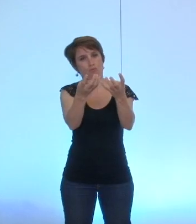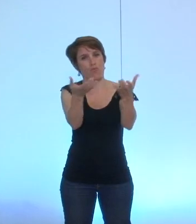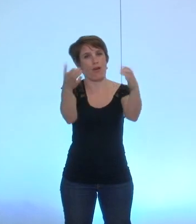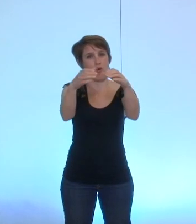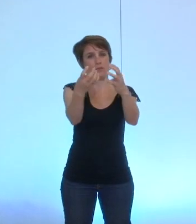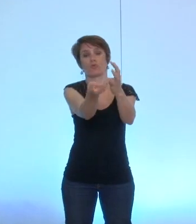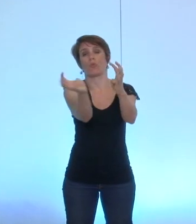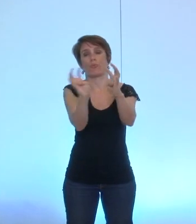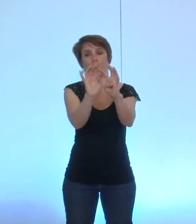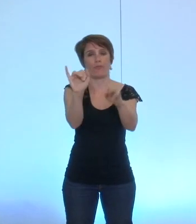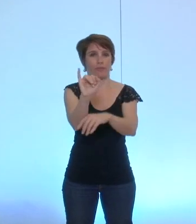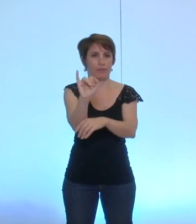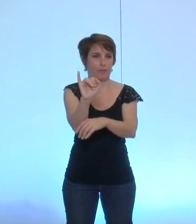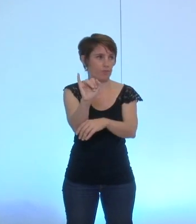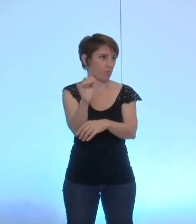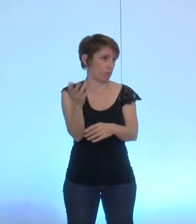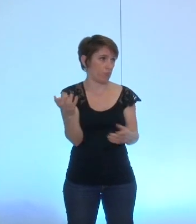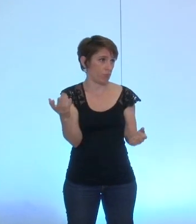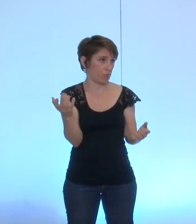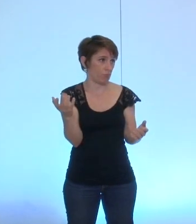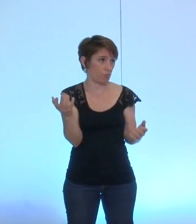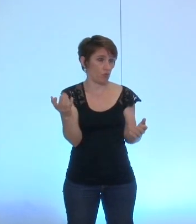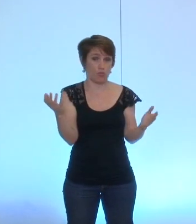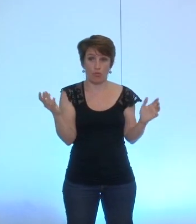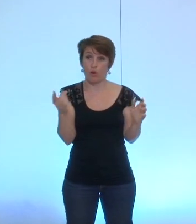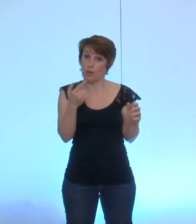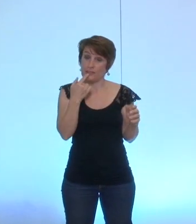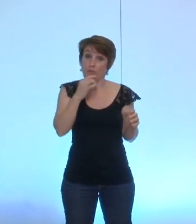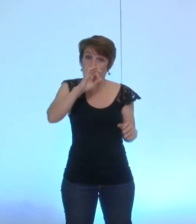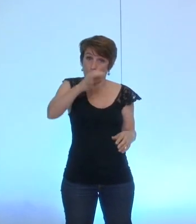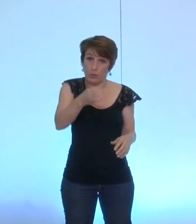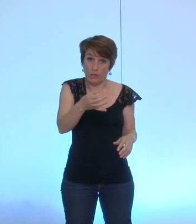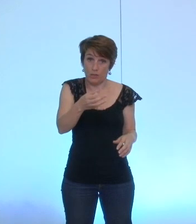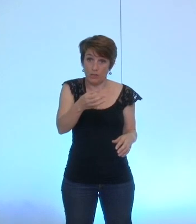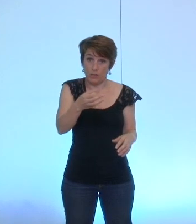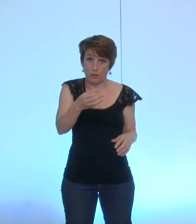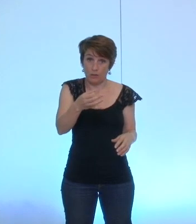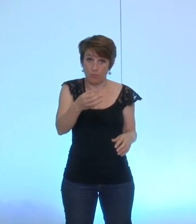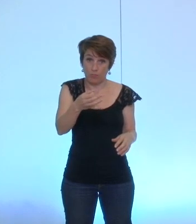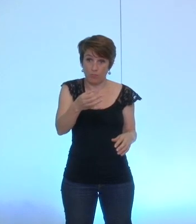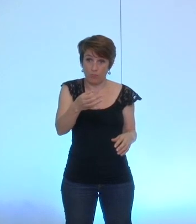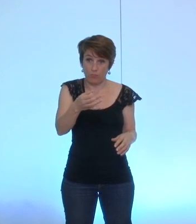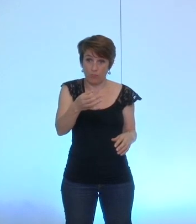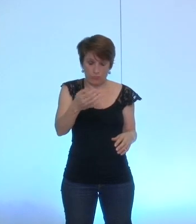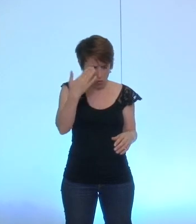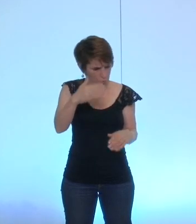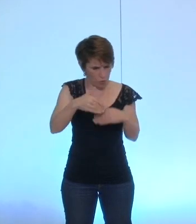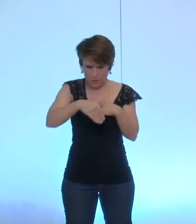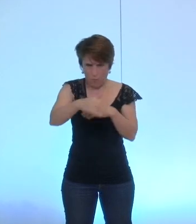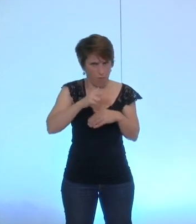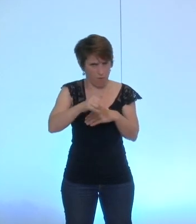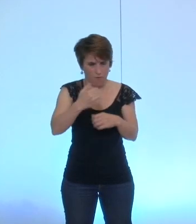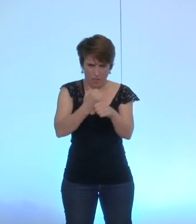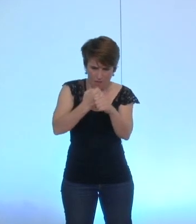été fait dans le règlement intérieur pour d'autres objets et ça prend date sur le fait qu'il y a un travail à réaliser donc